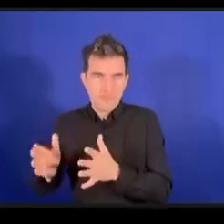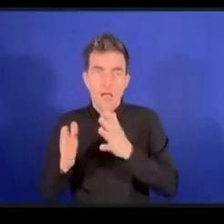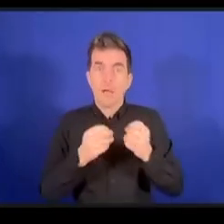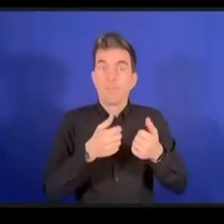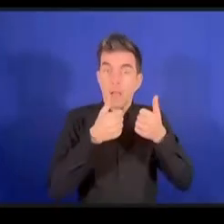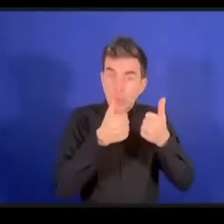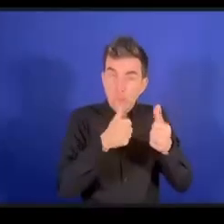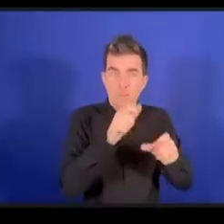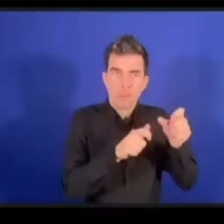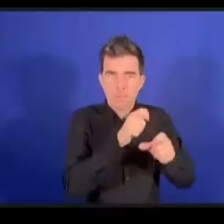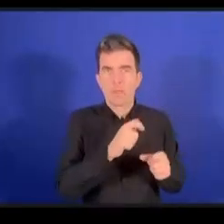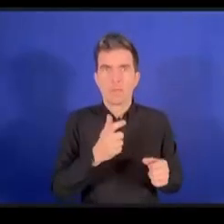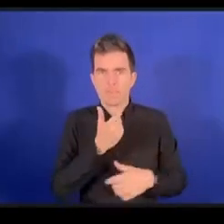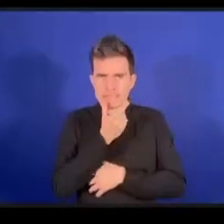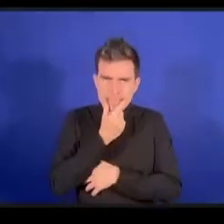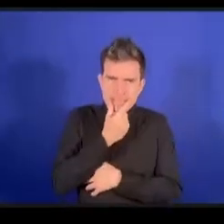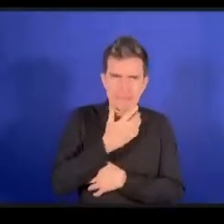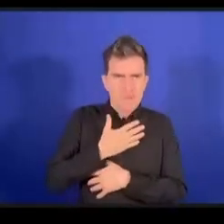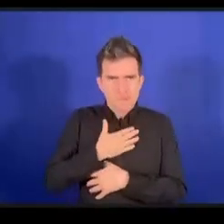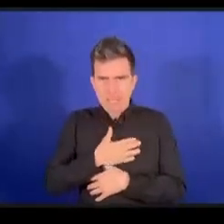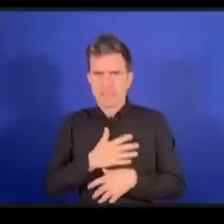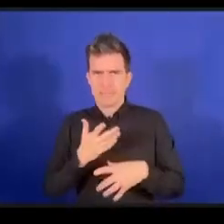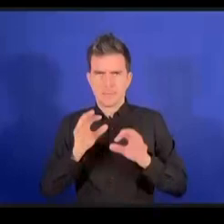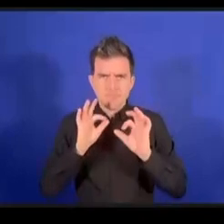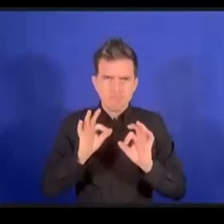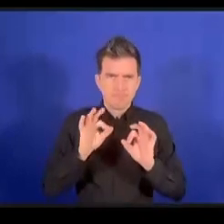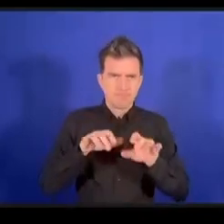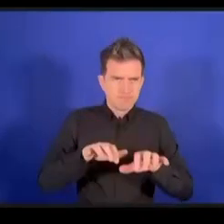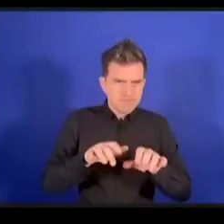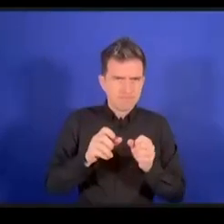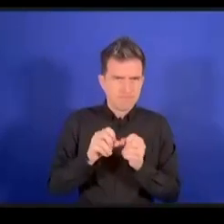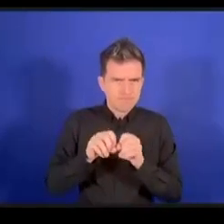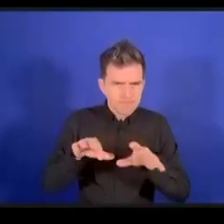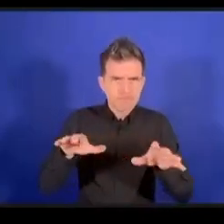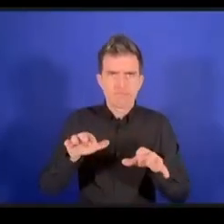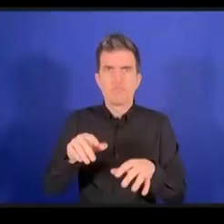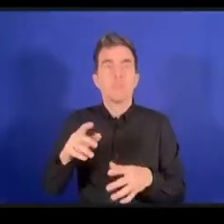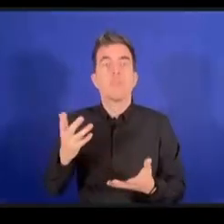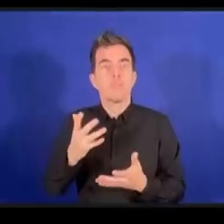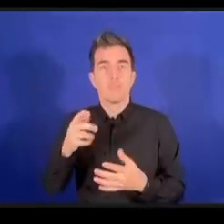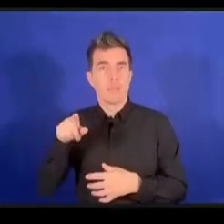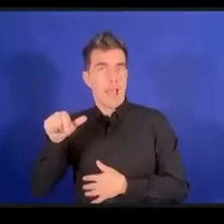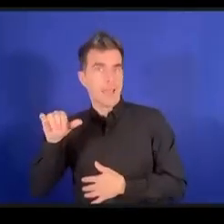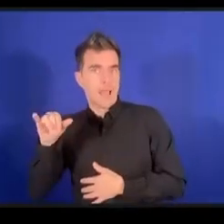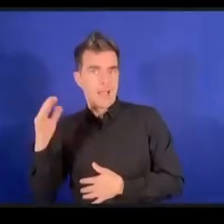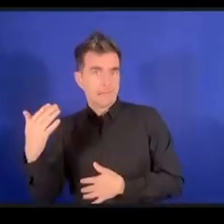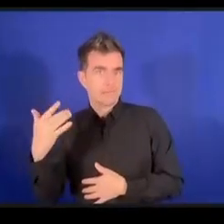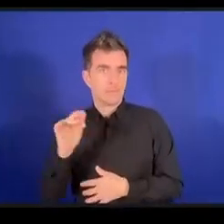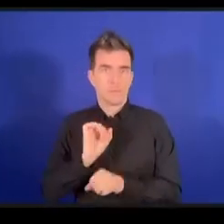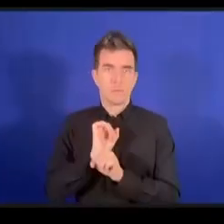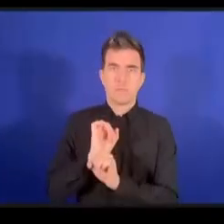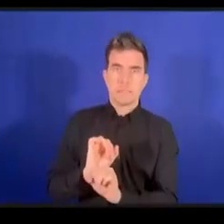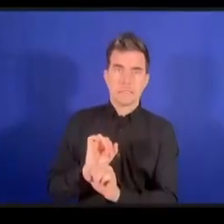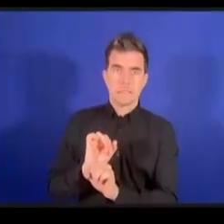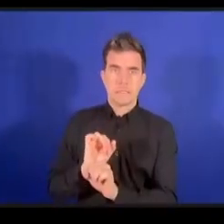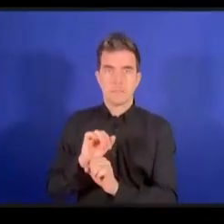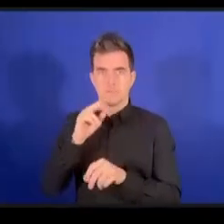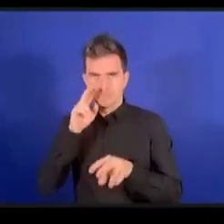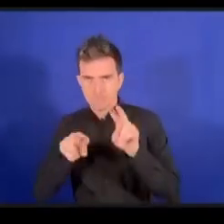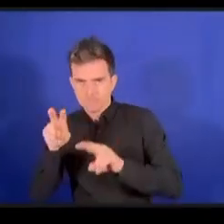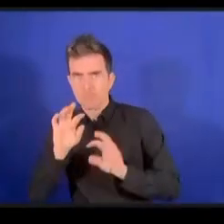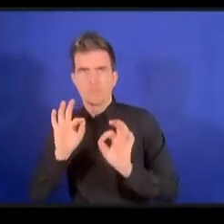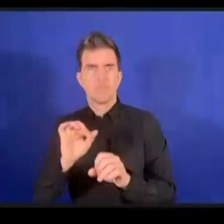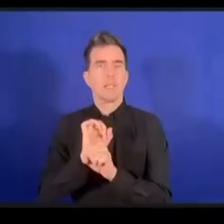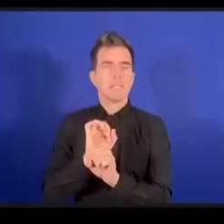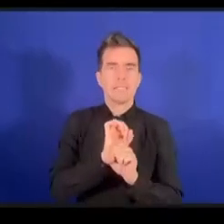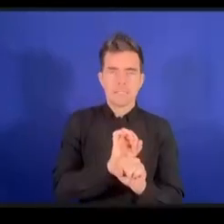إذن هؤلاء الأشرار يستخدمون الذكاء الاصطناعي وأيضا الشرطة